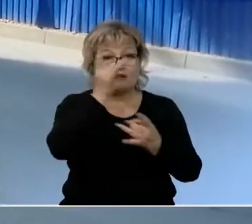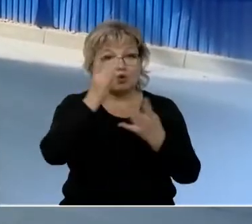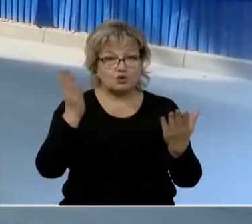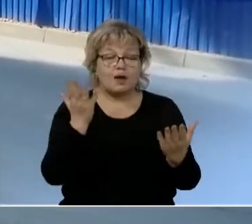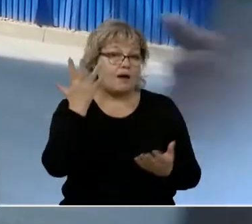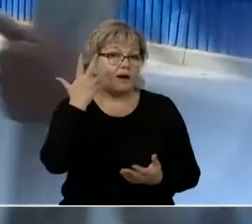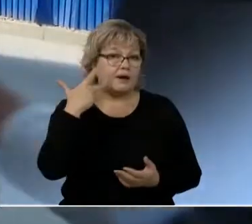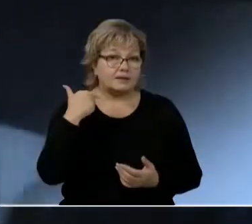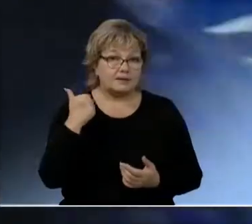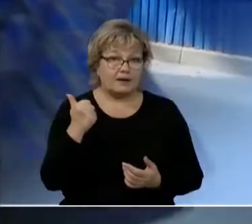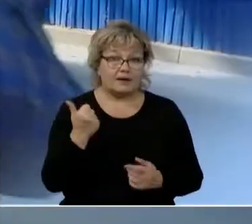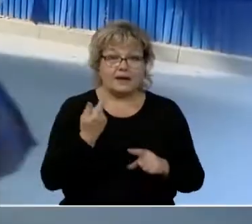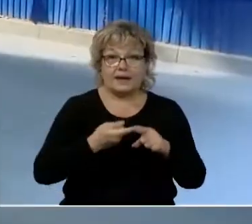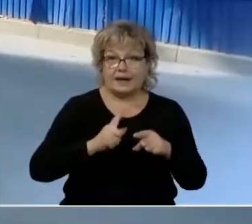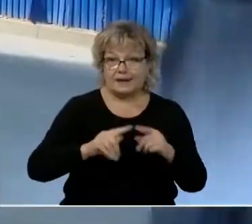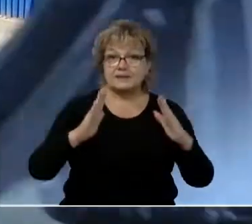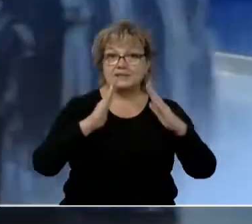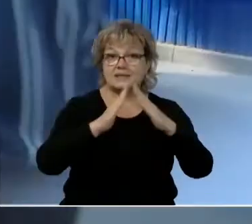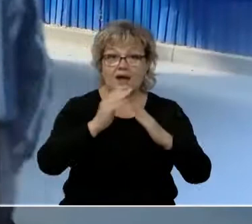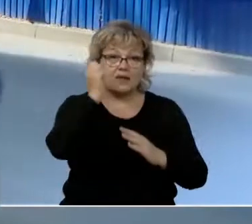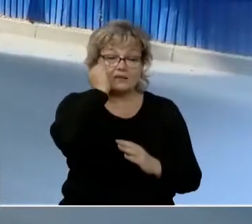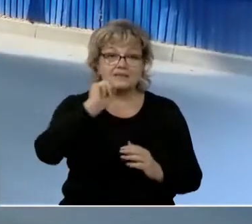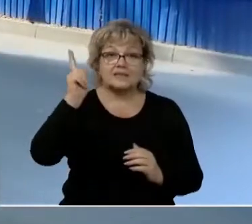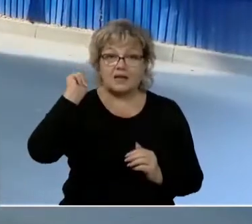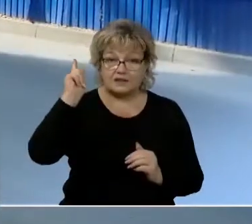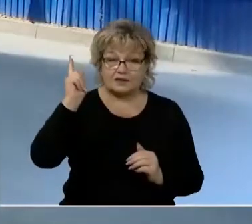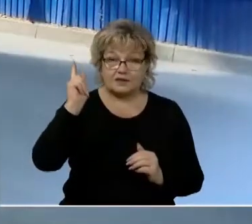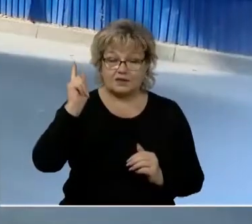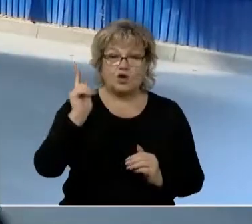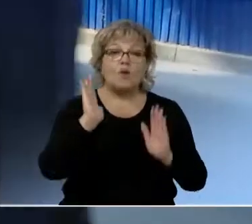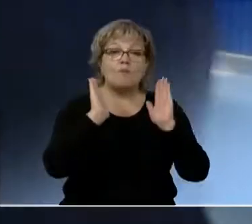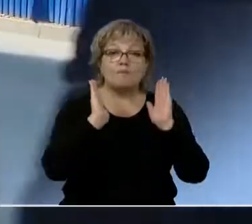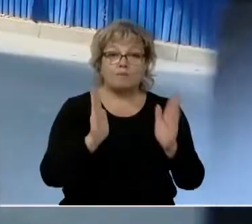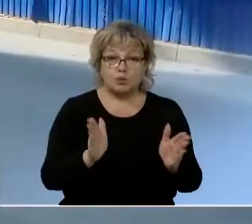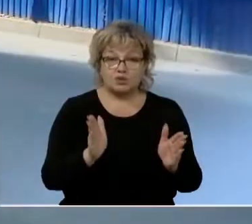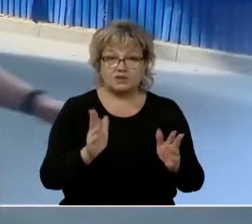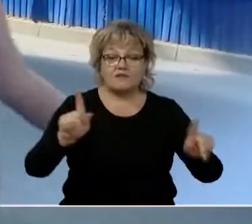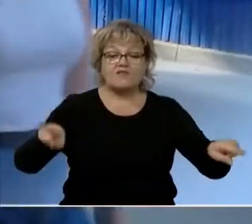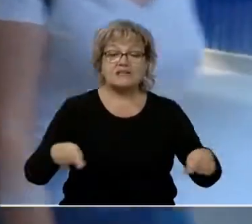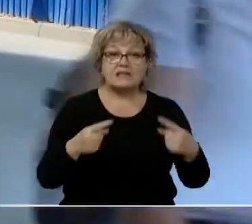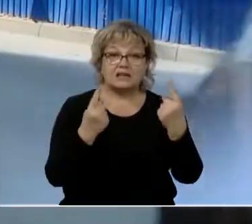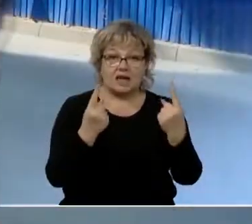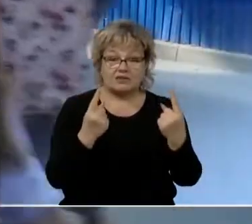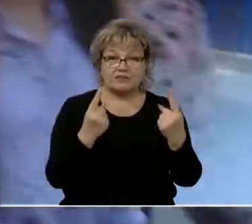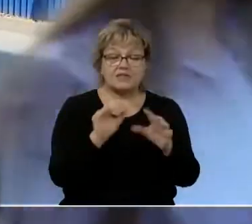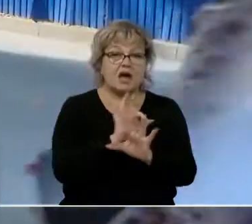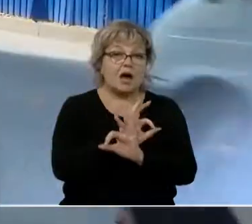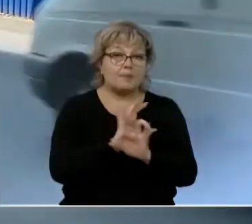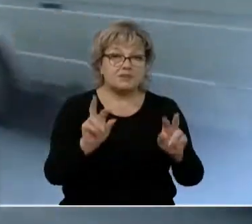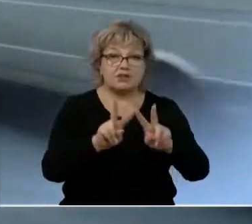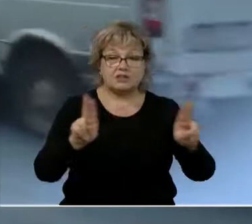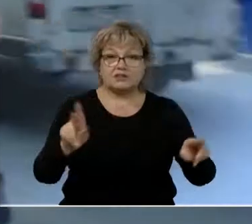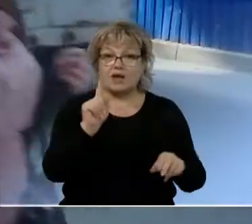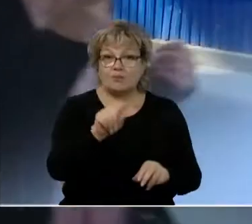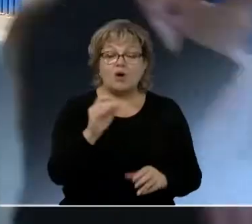когда данное здание старинное, оно будет восстанавливаться абсолютно идентично